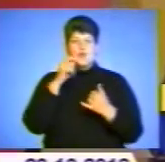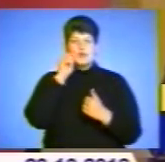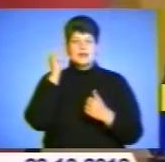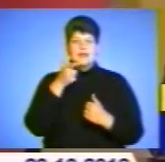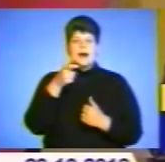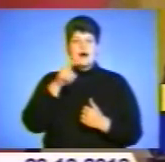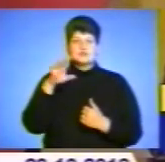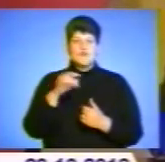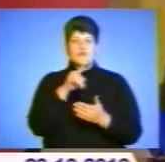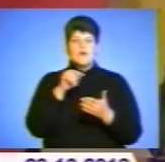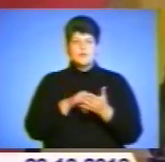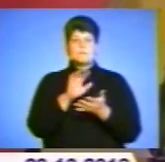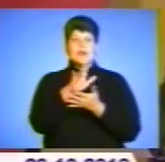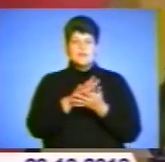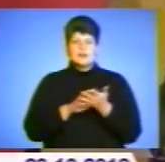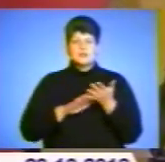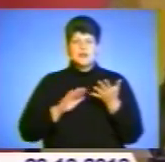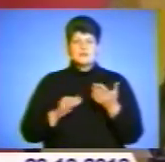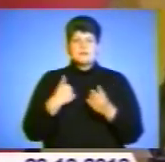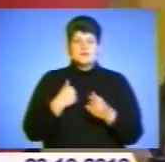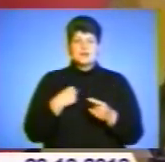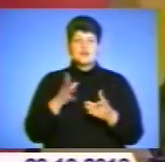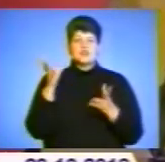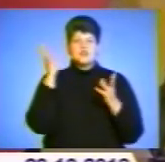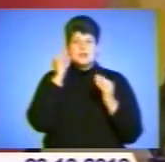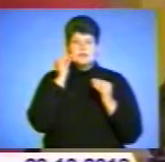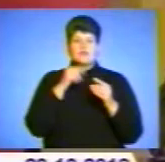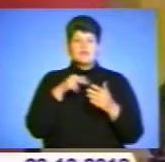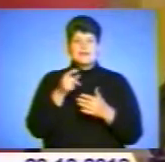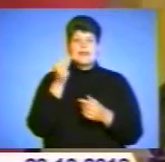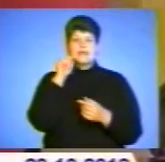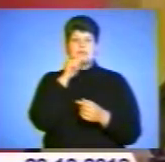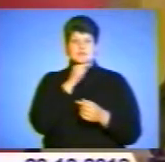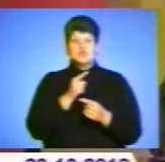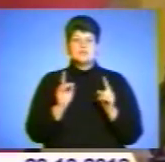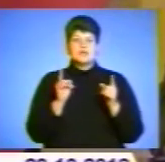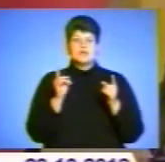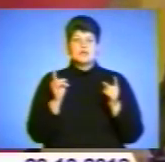питанню продовжаються, і ми вважаємо вийти на економічно обосновану